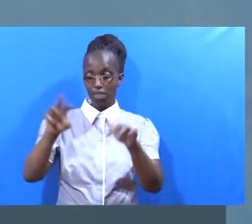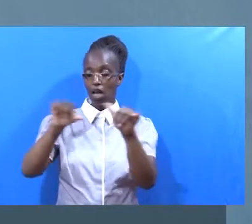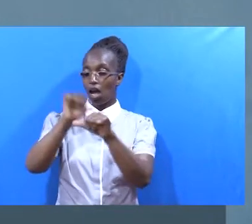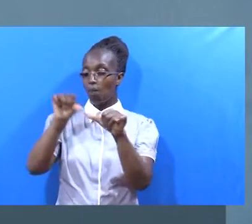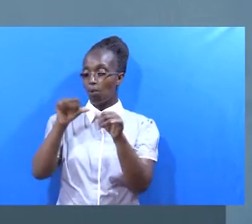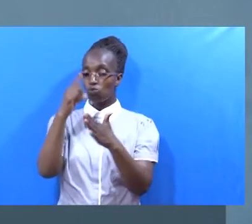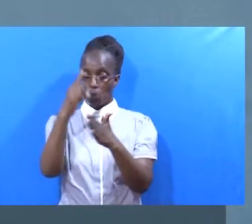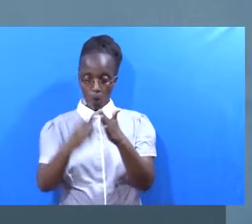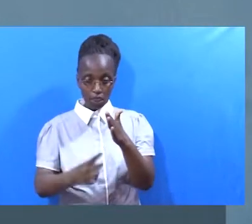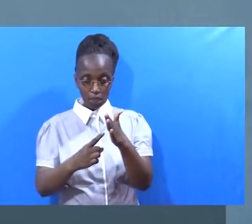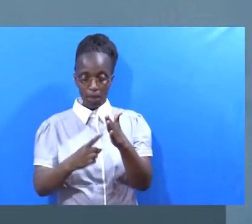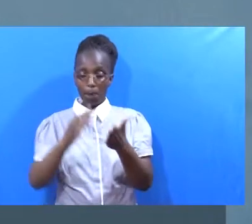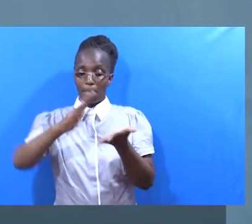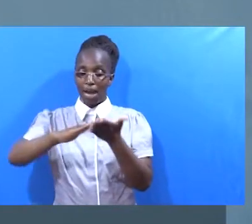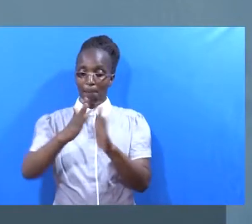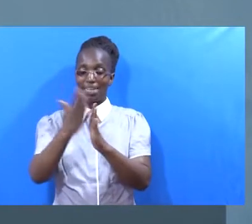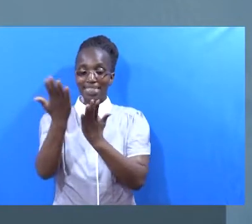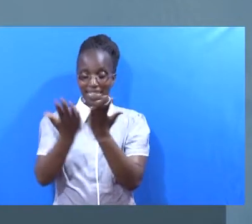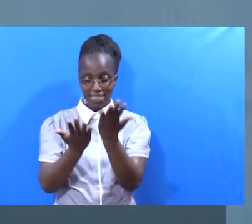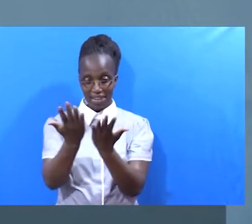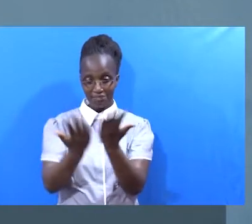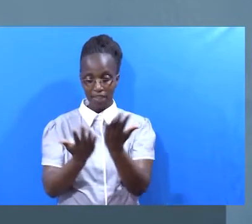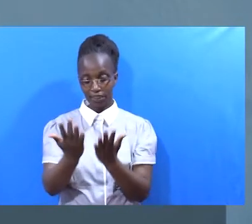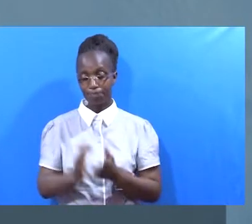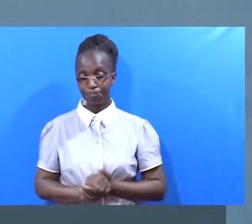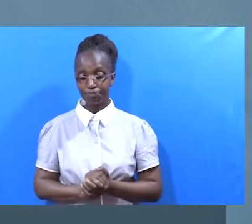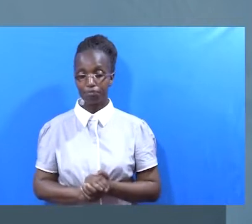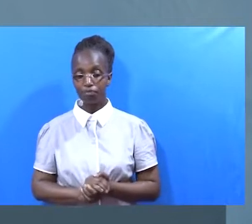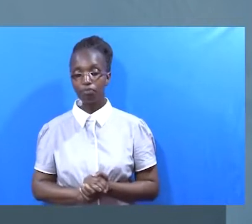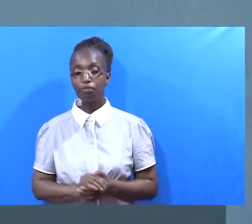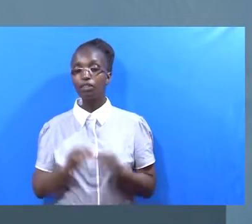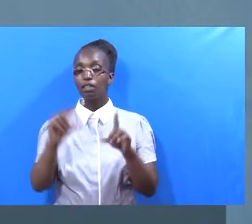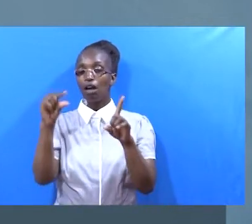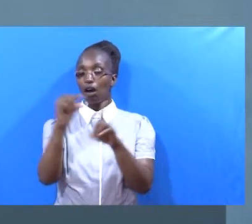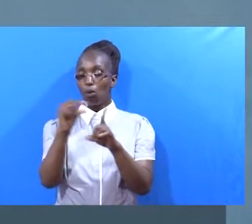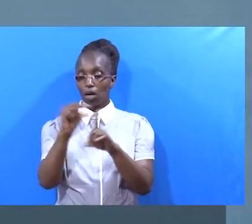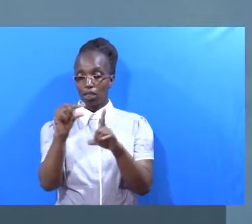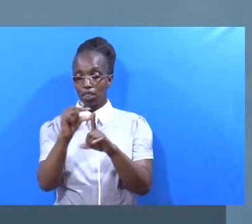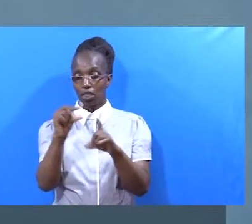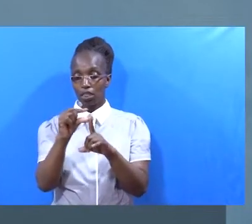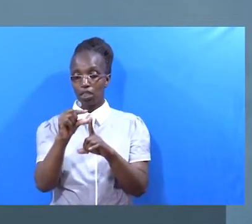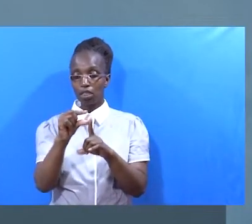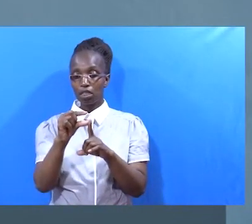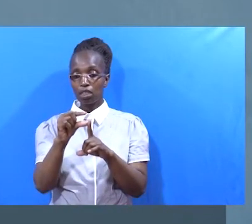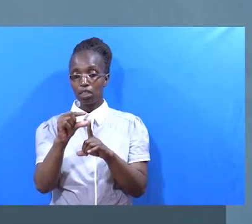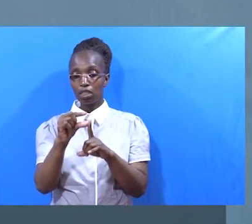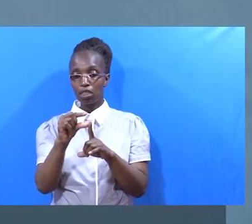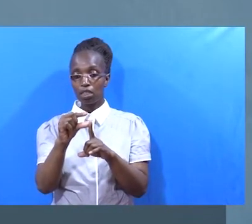Nataka tuangazia kuhusu neno ili kutumika Ni neno ambalo mwenyezi mungu